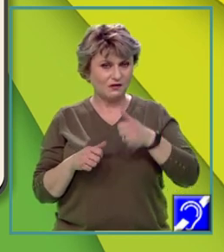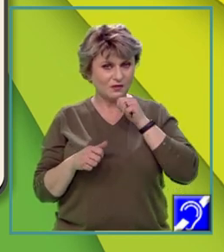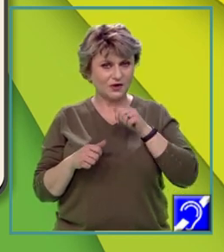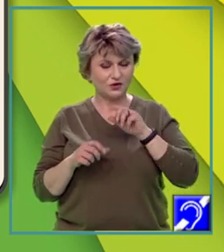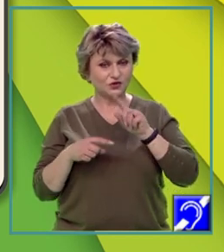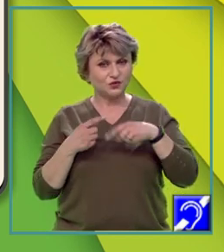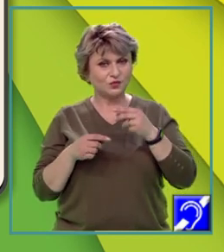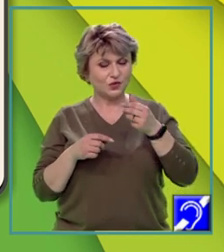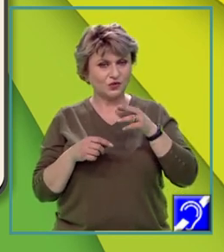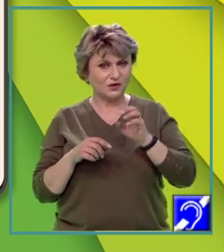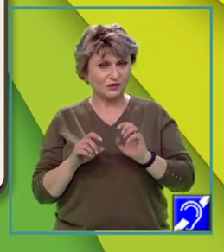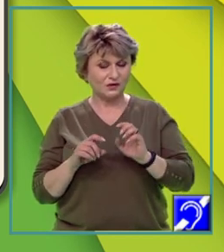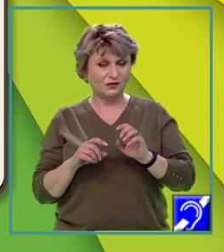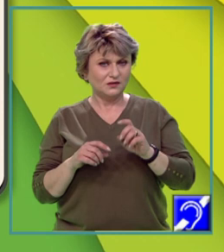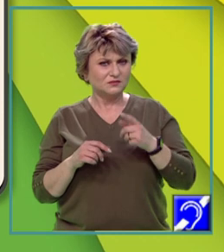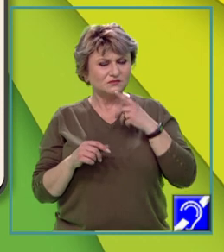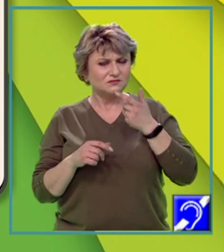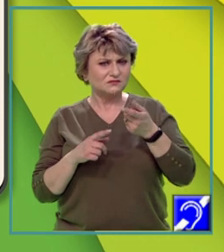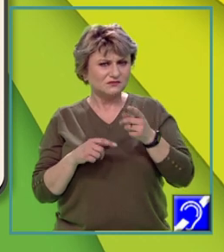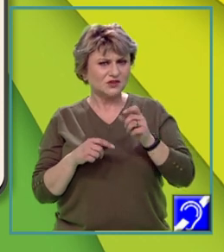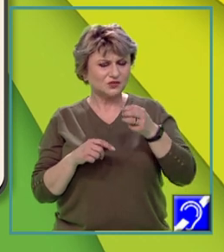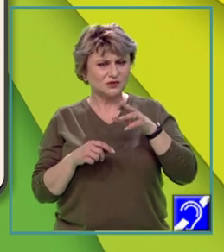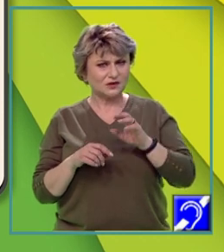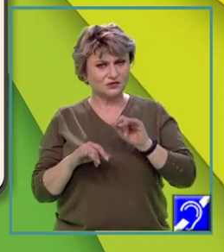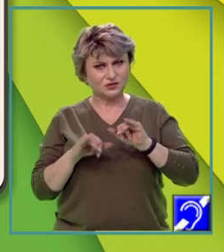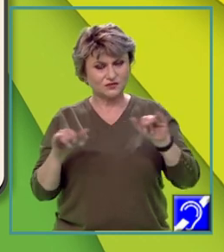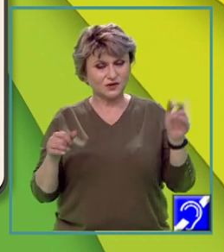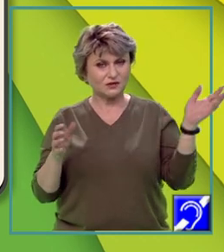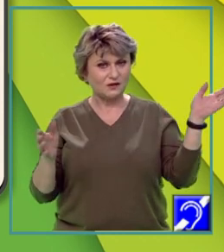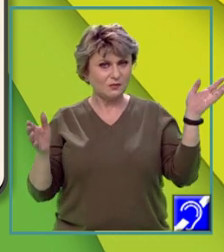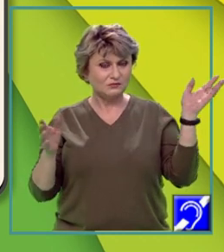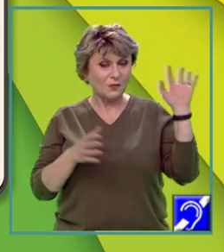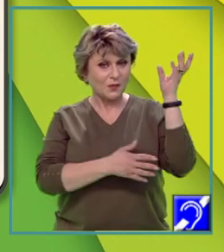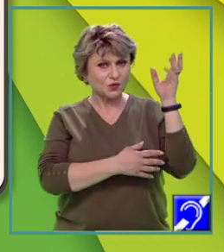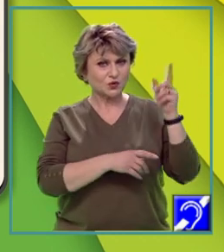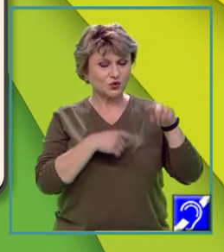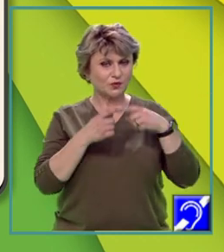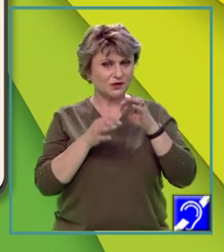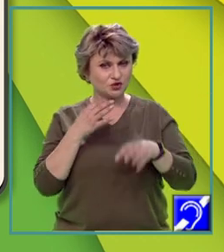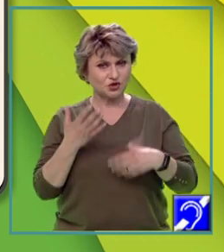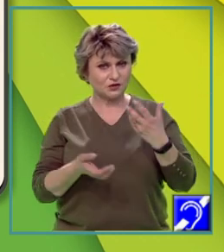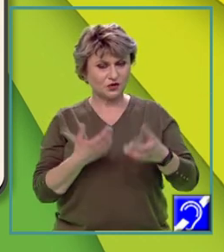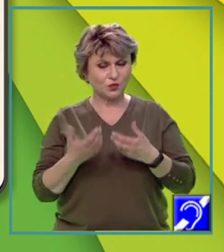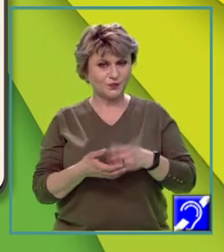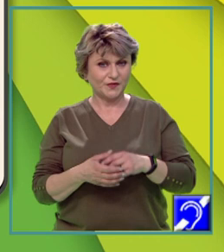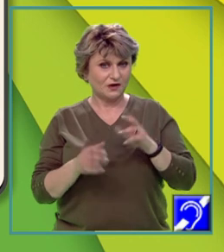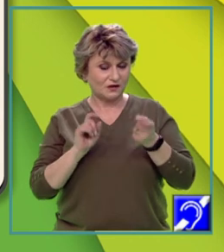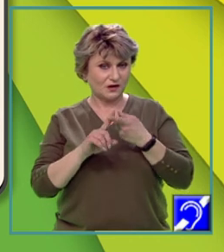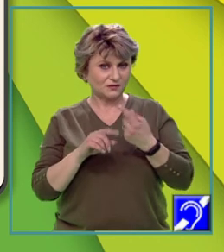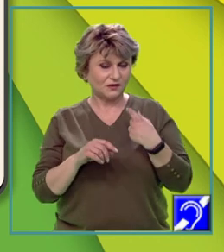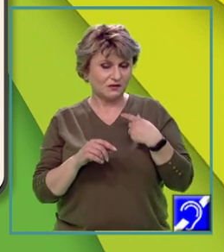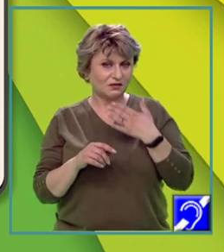după poluarea cu deversării industriale sau dezvoltarea pădurilor secundare după incendii. Relațiile